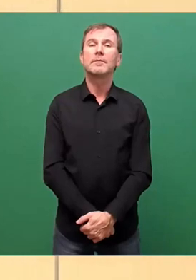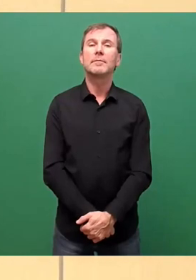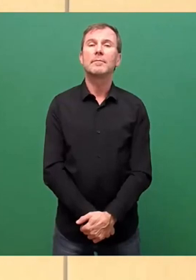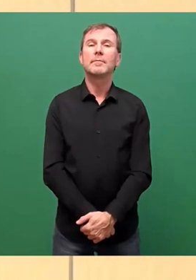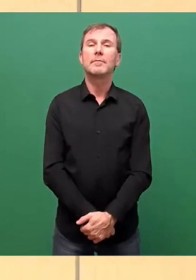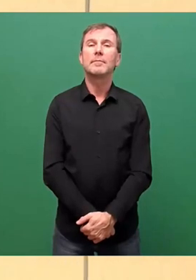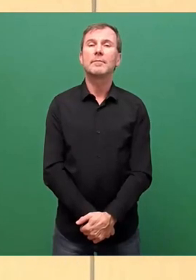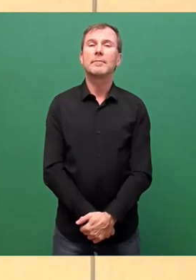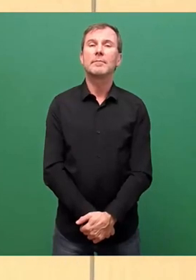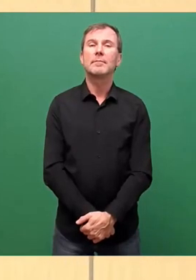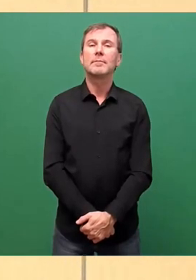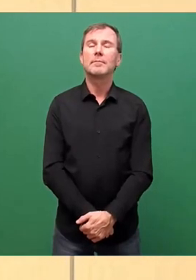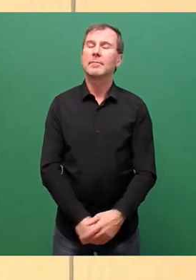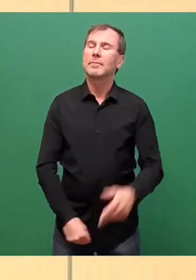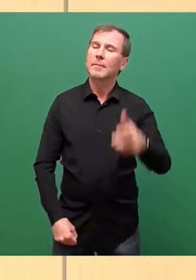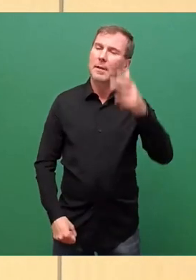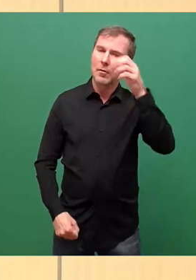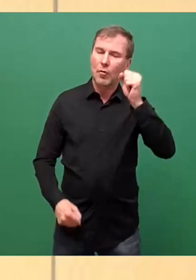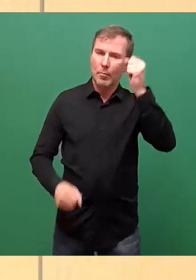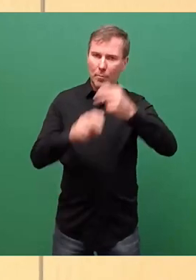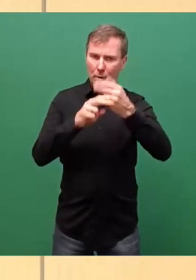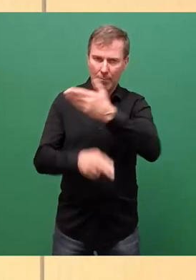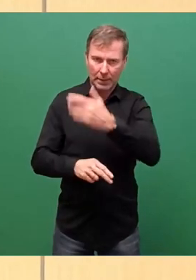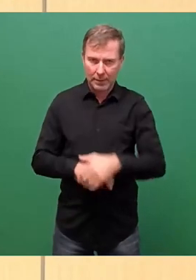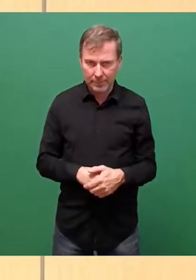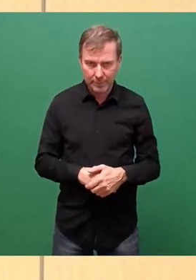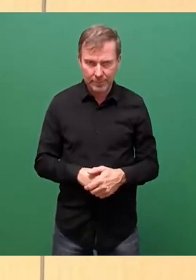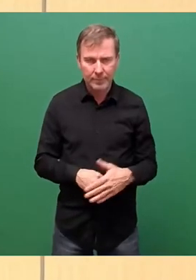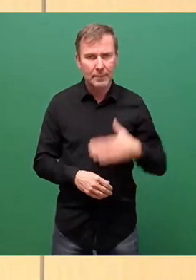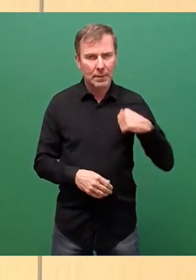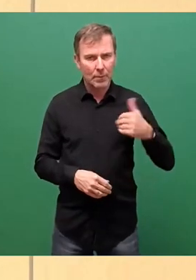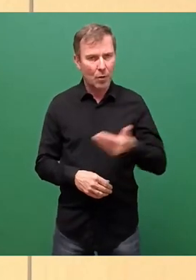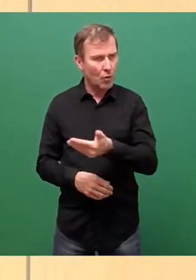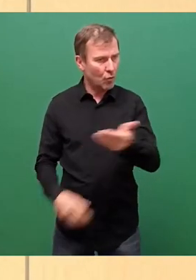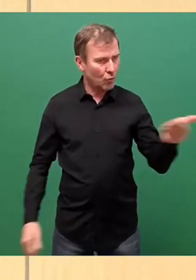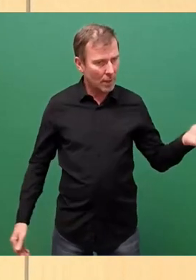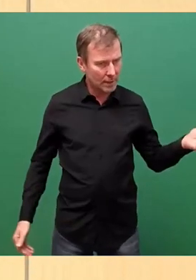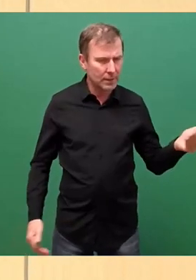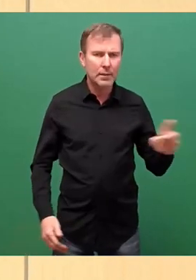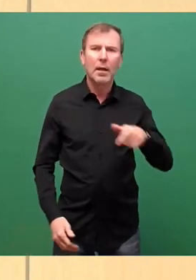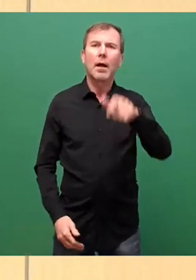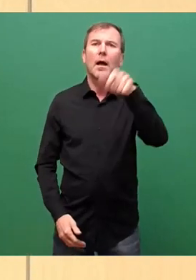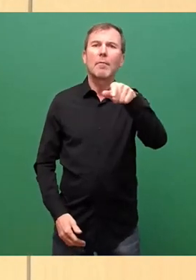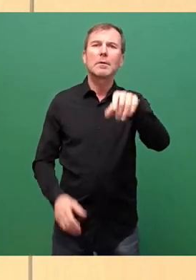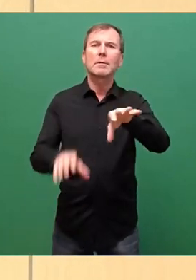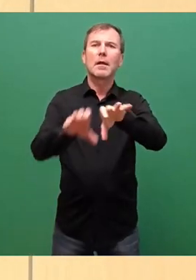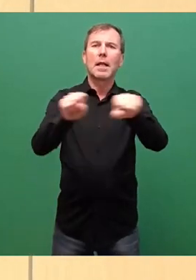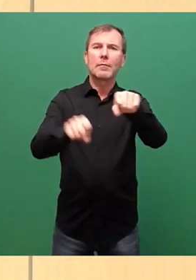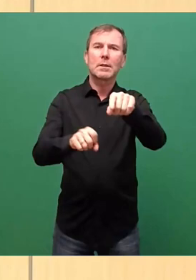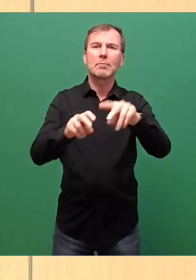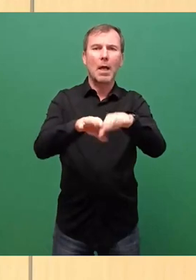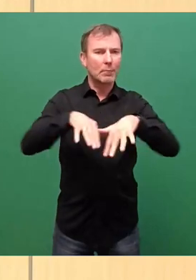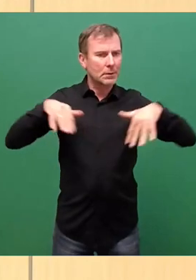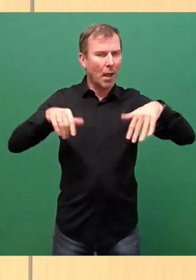Sehr geehrte Frau Bürgermeister, liebe Kolleginnen und Kollegen, liebe Menschen im Saal und draußen